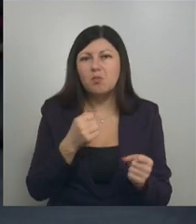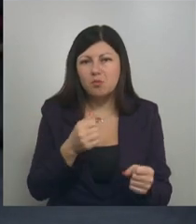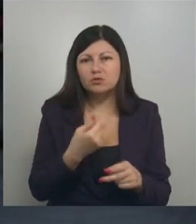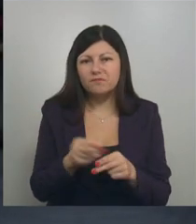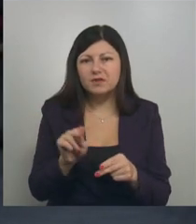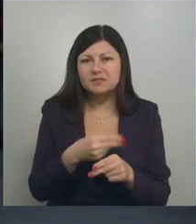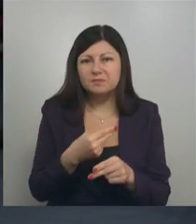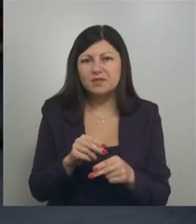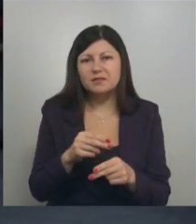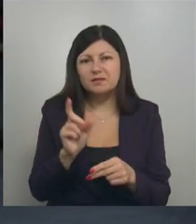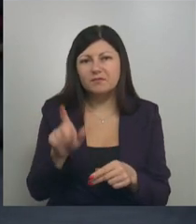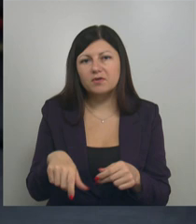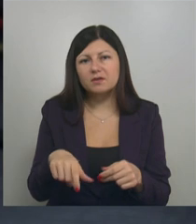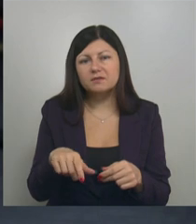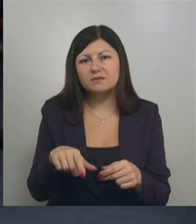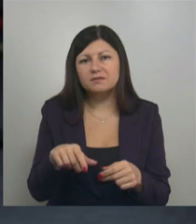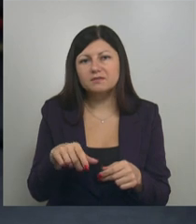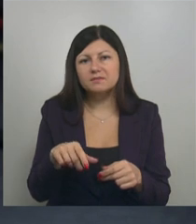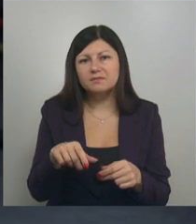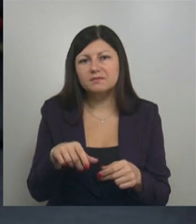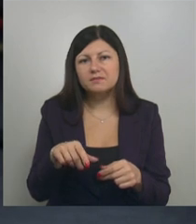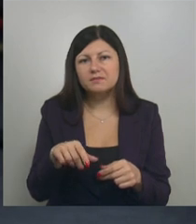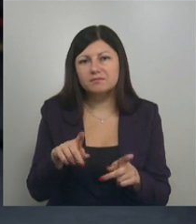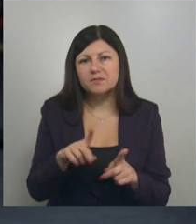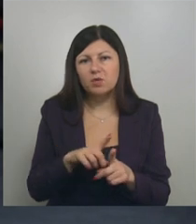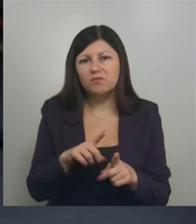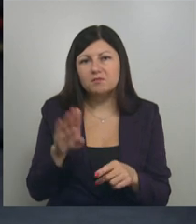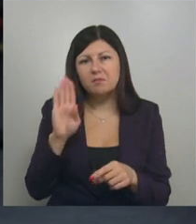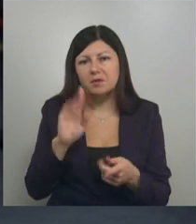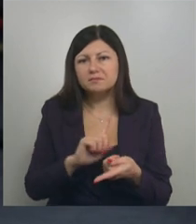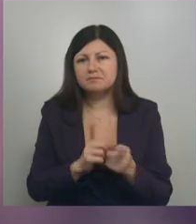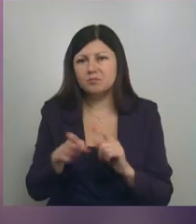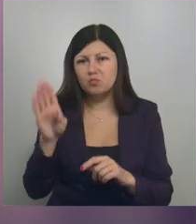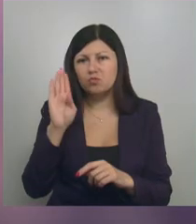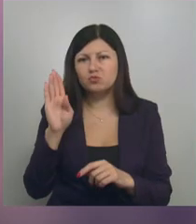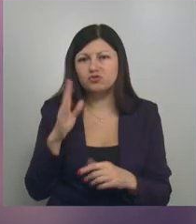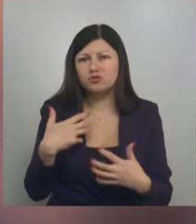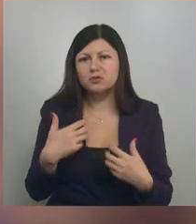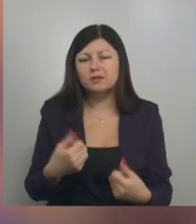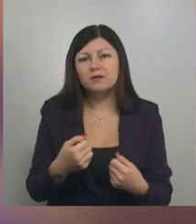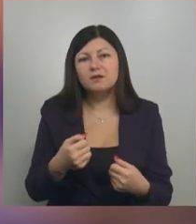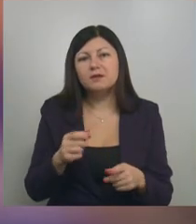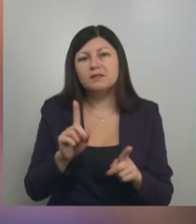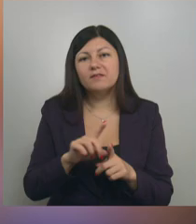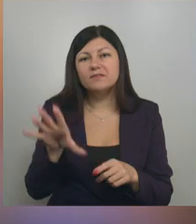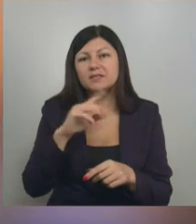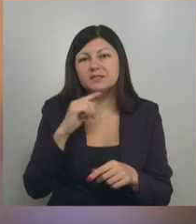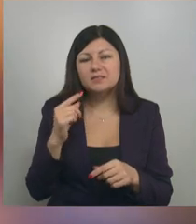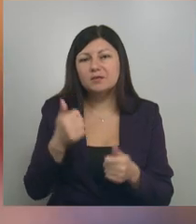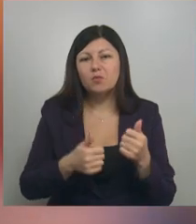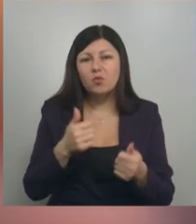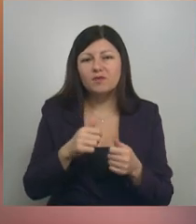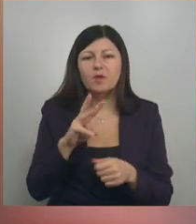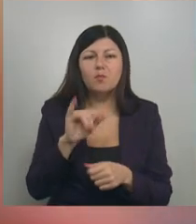воспитывает в человеке, в мальчике, в таком мужчине. На всероссийском уровне Мухаммад Али уже